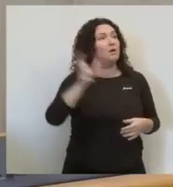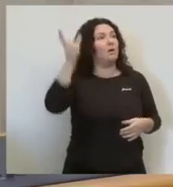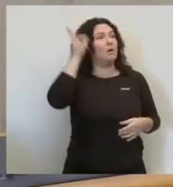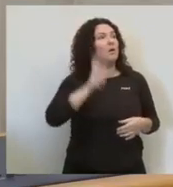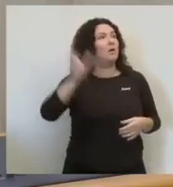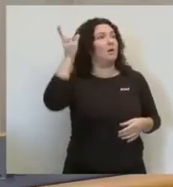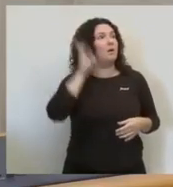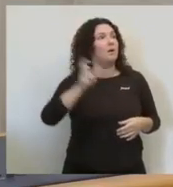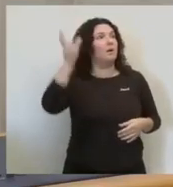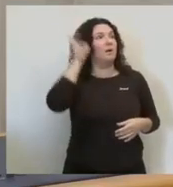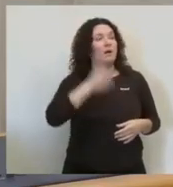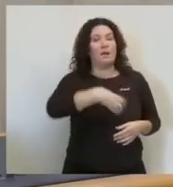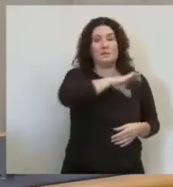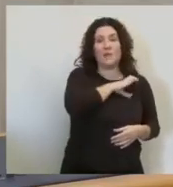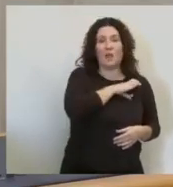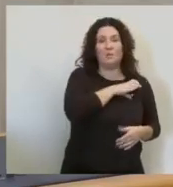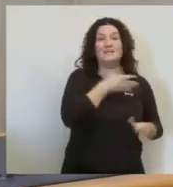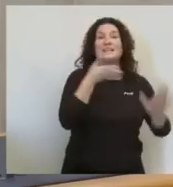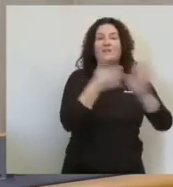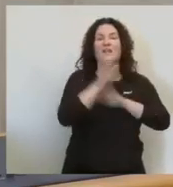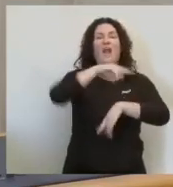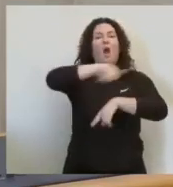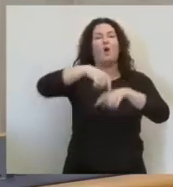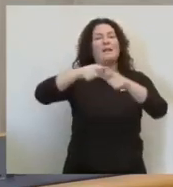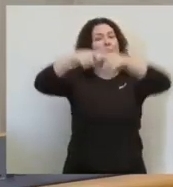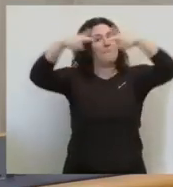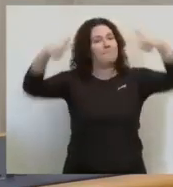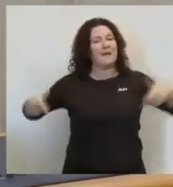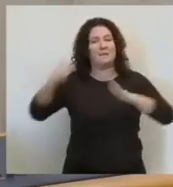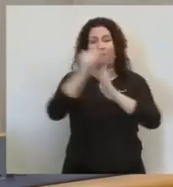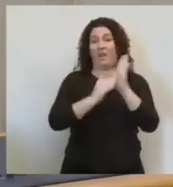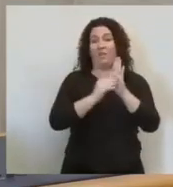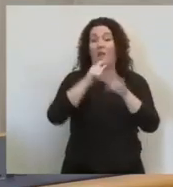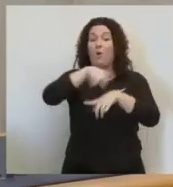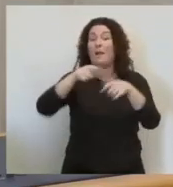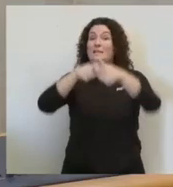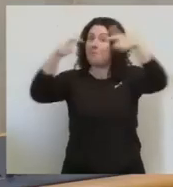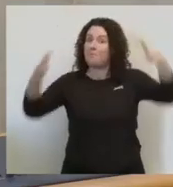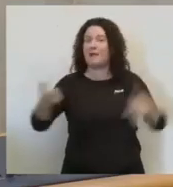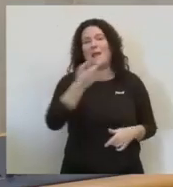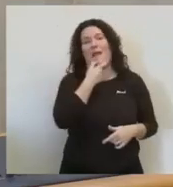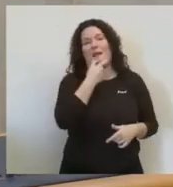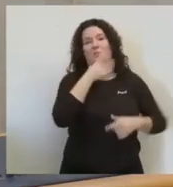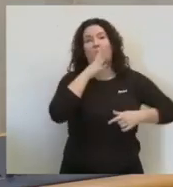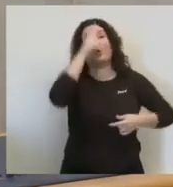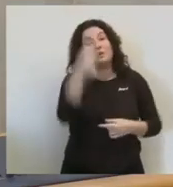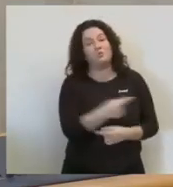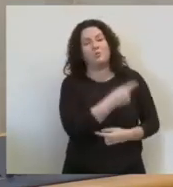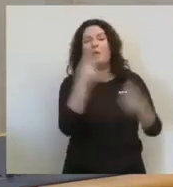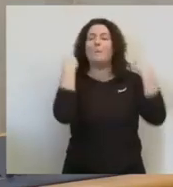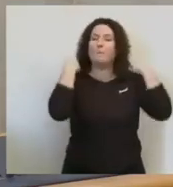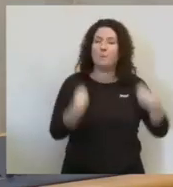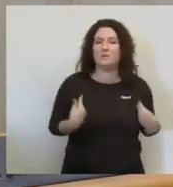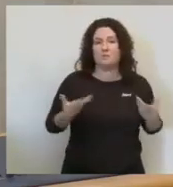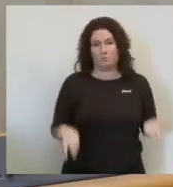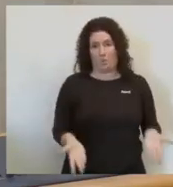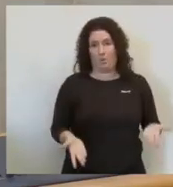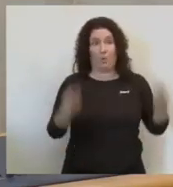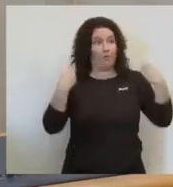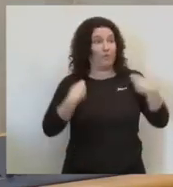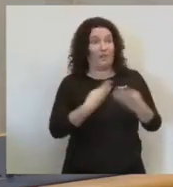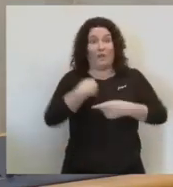formal, necessita més hores en valencià i anglès per obtenir el mateix resultat. És una qüestió